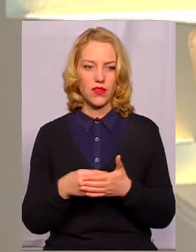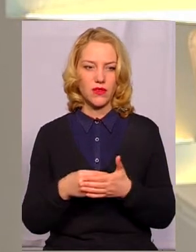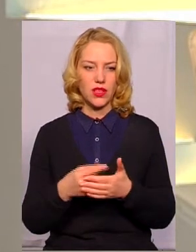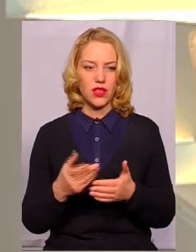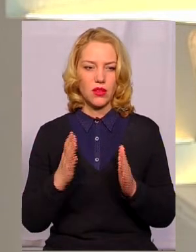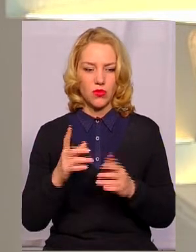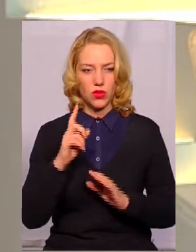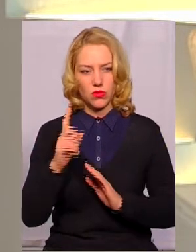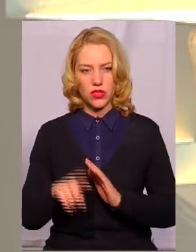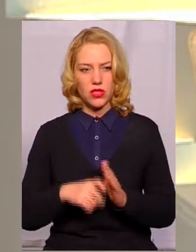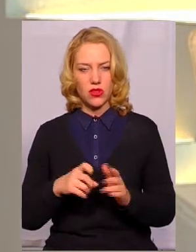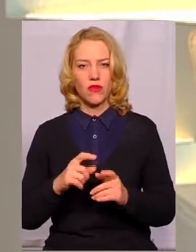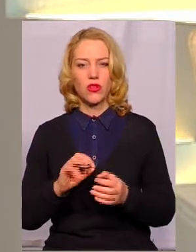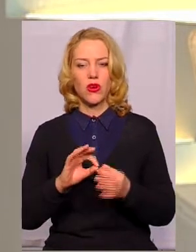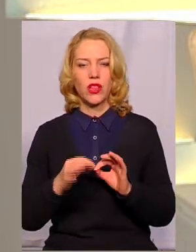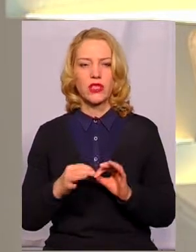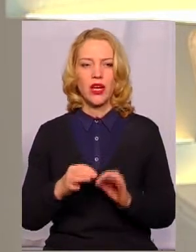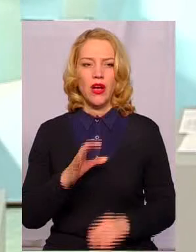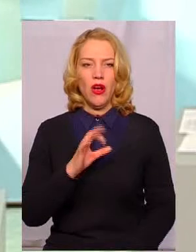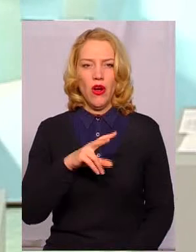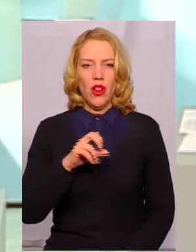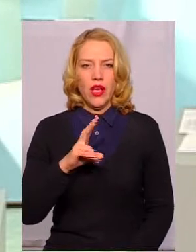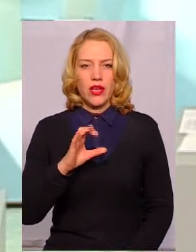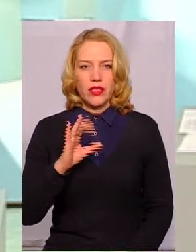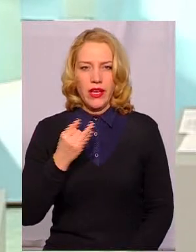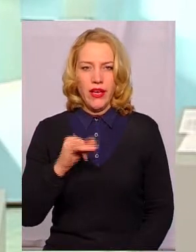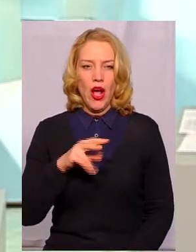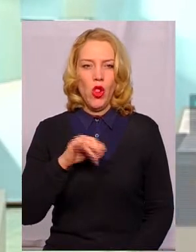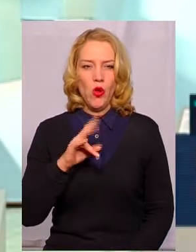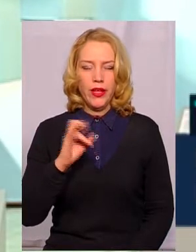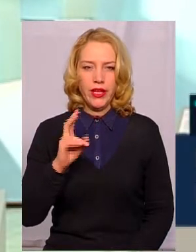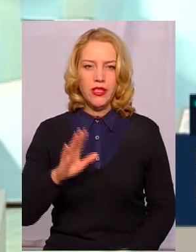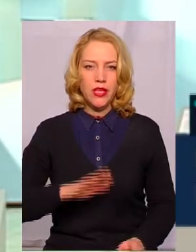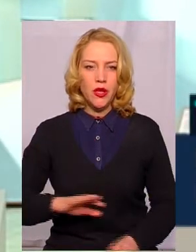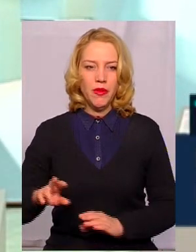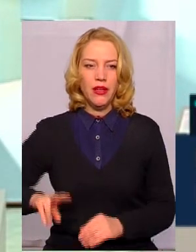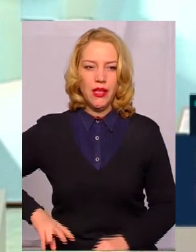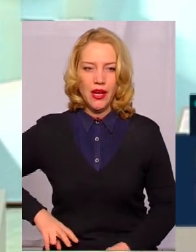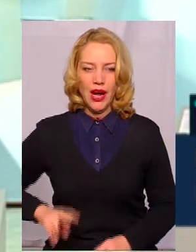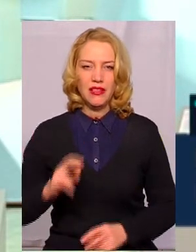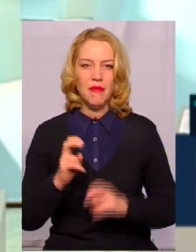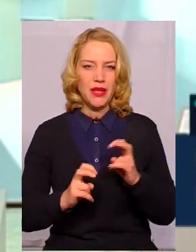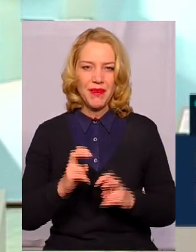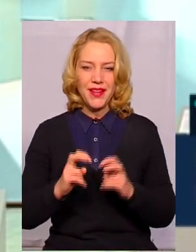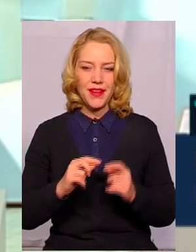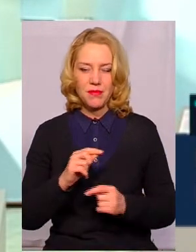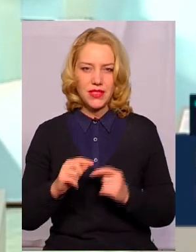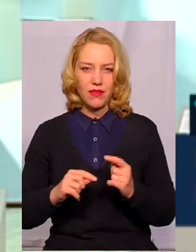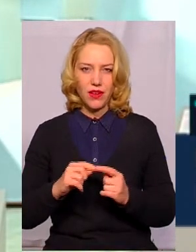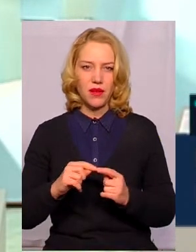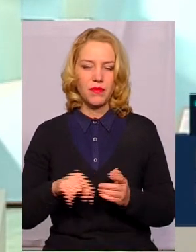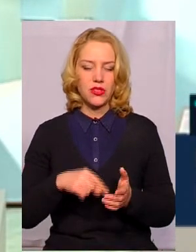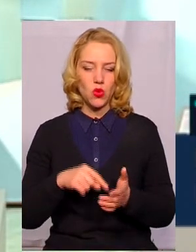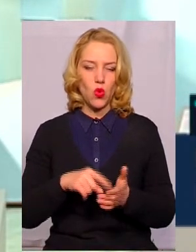Будемо з'ясовувати докладніше з Олексієм Лункіним, заступником директора міського